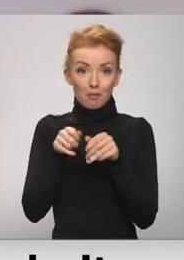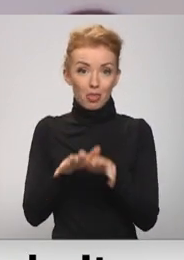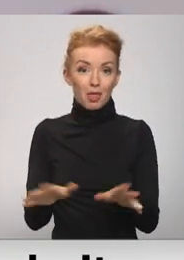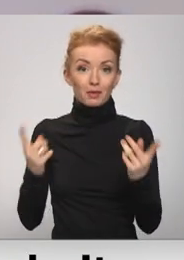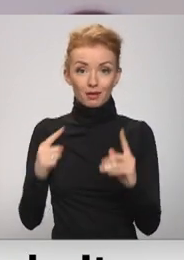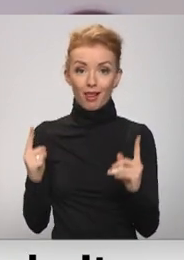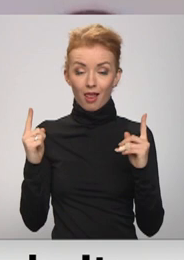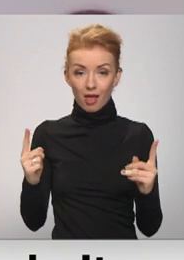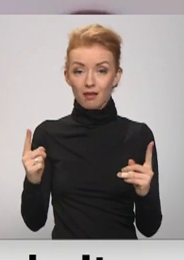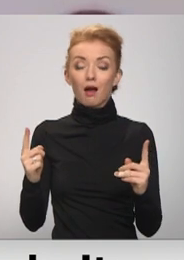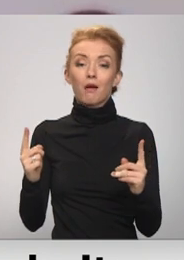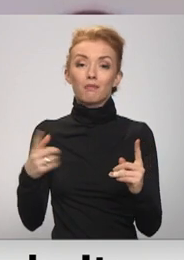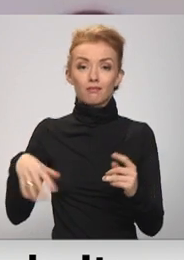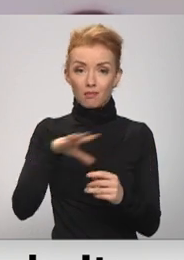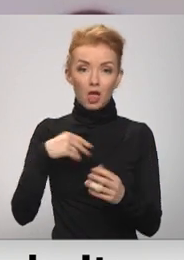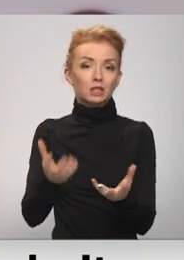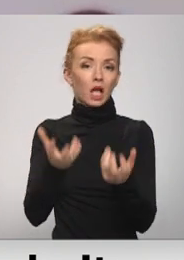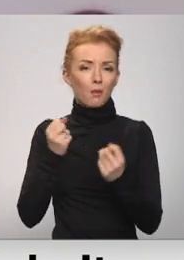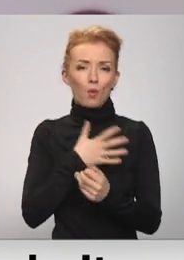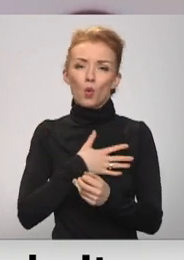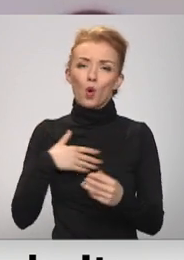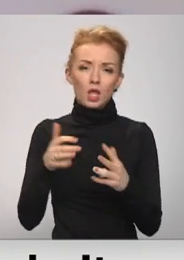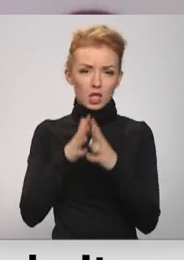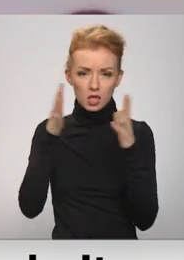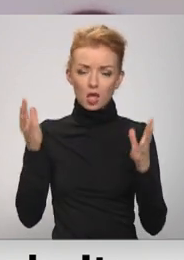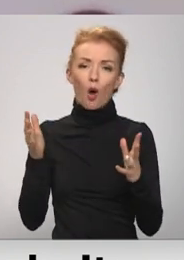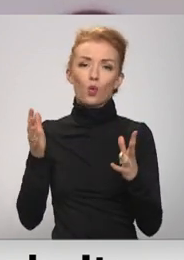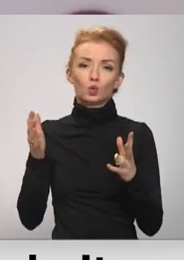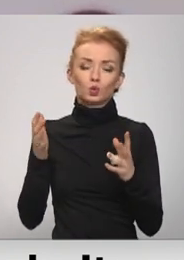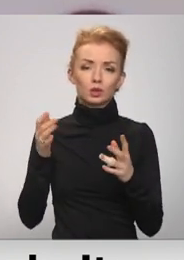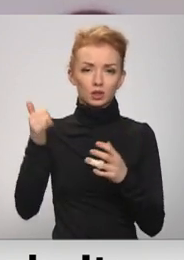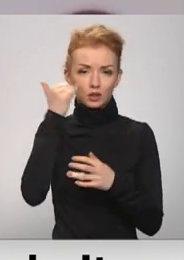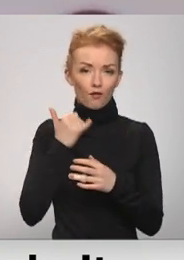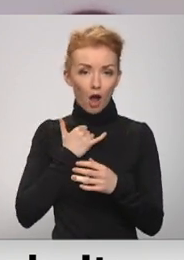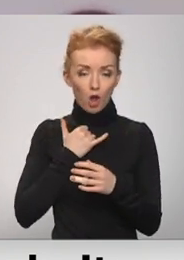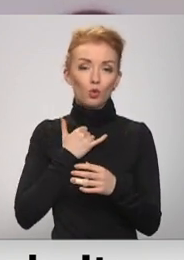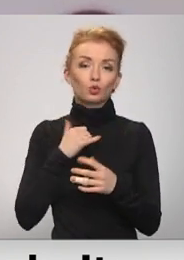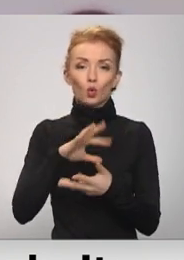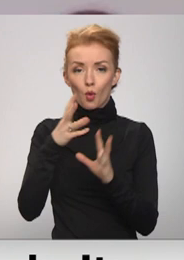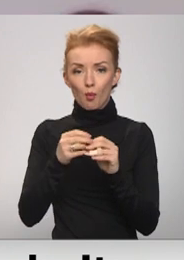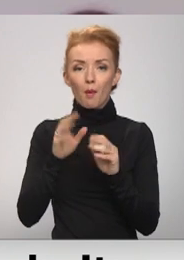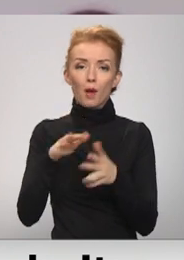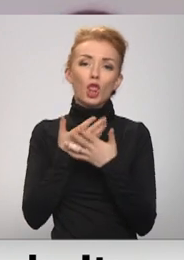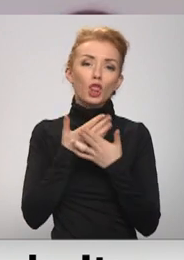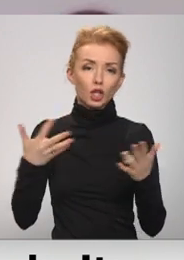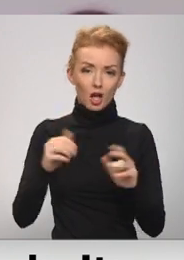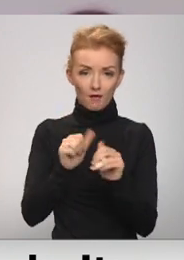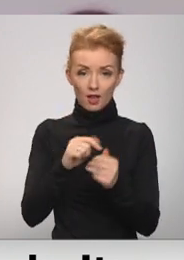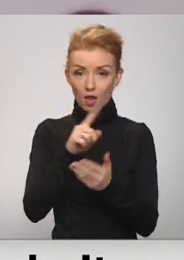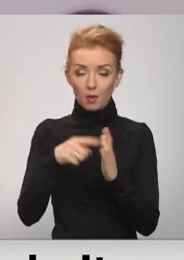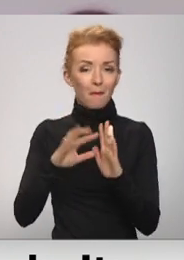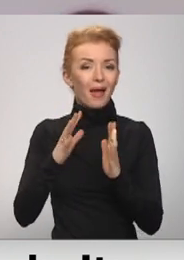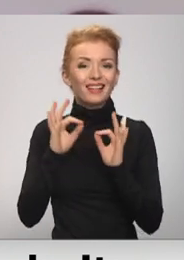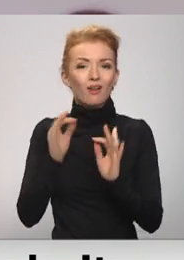jāatzīmē, ka mēs saņēmām ļoti daudz ienākošos zvanus, kas kopumā bija dažāda veida jautājumi, bet ne